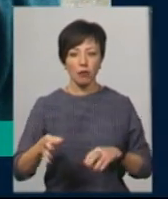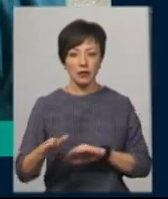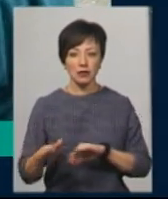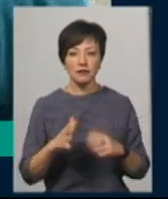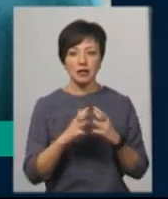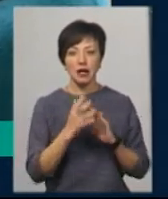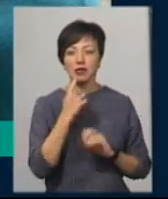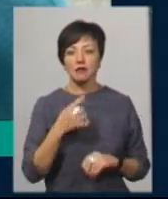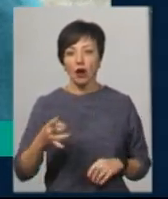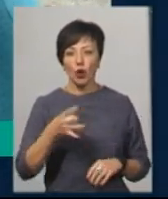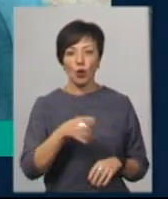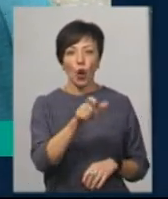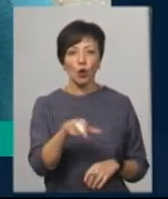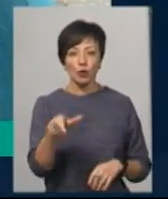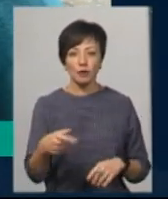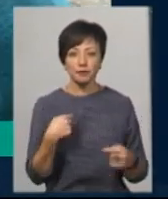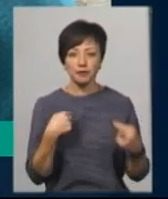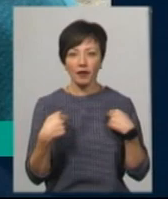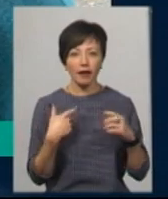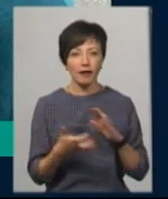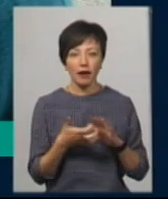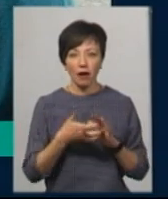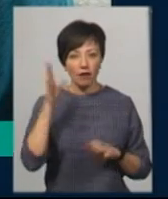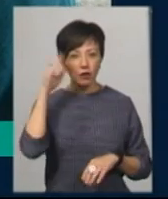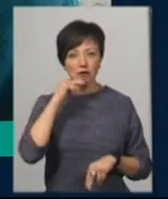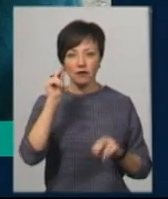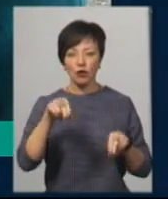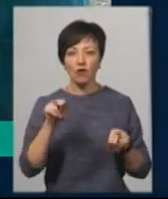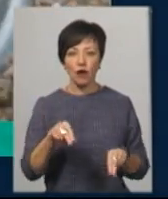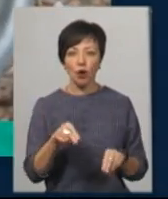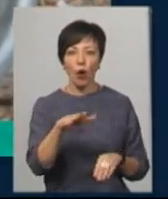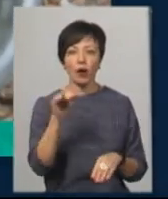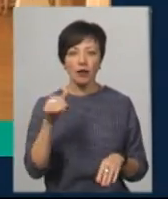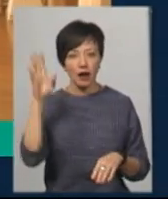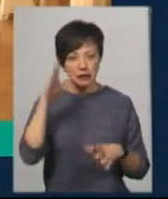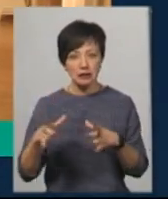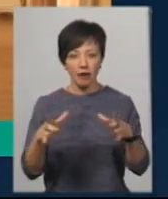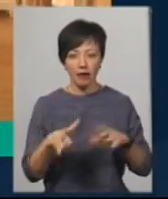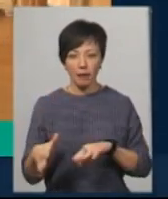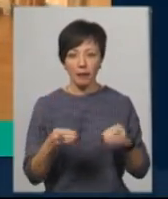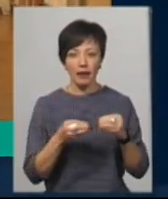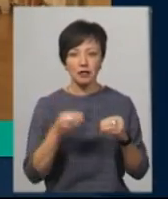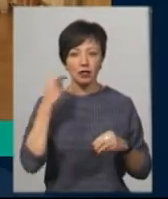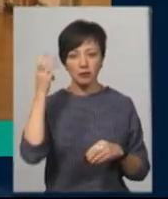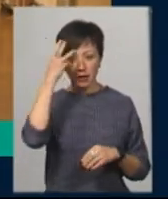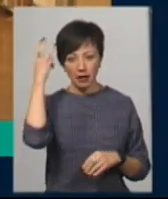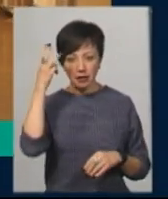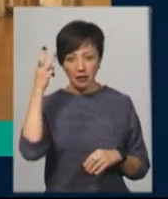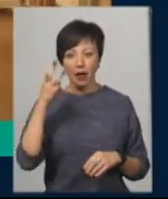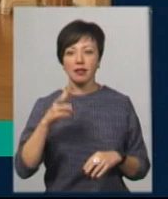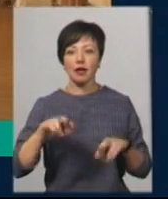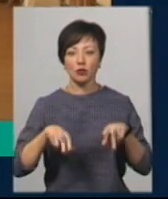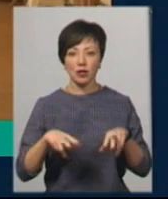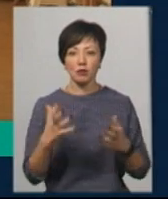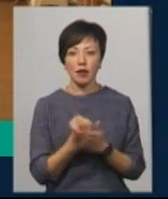Красилівського району люди потерпають від дефіциту води та звинувачують у цьому орендаря ставка. Десятирічна хмельницька танцюристка Кіра Єрьоменко